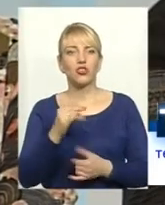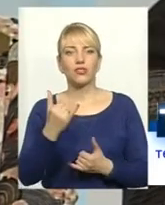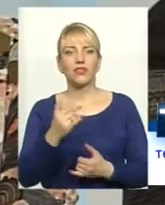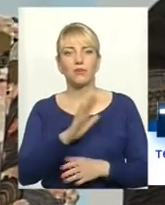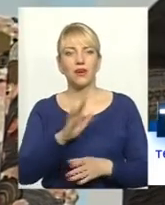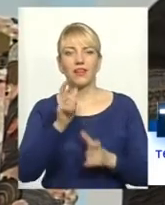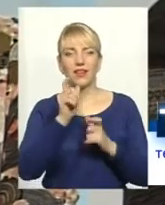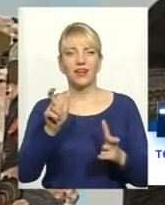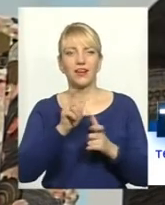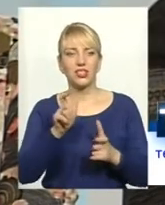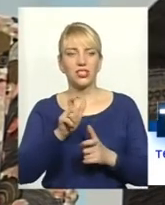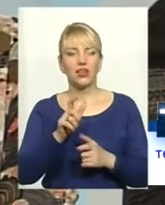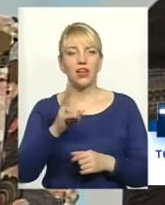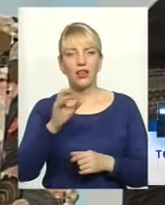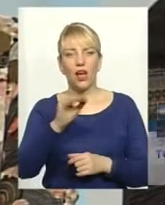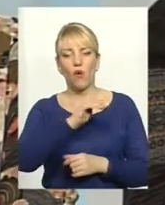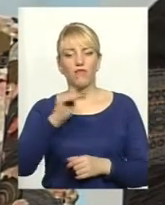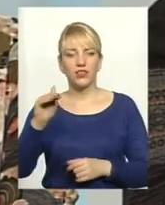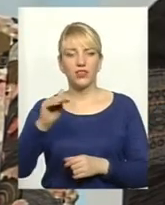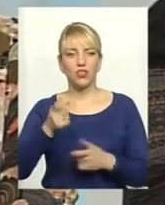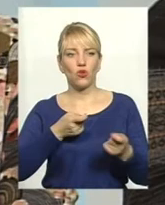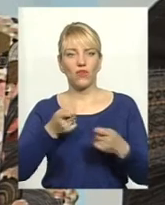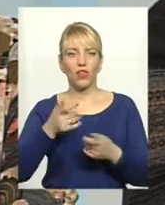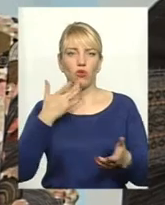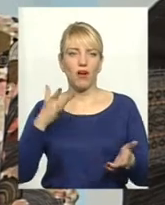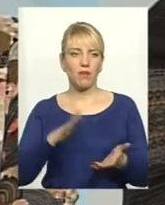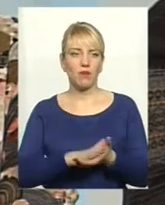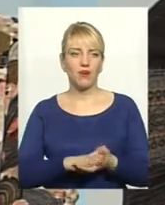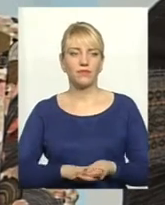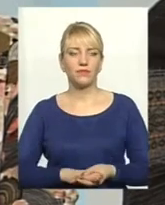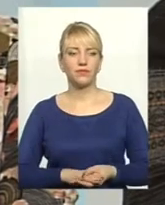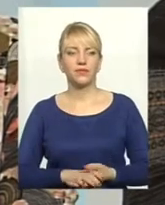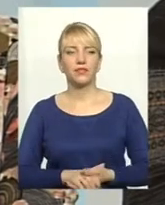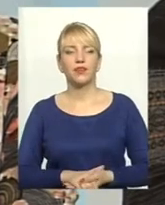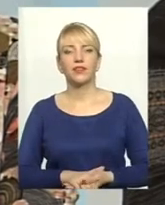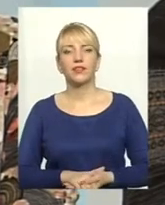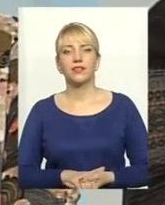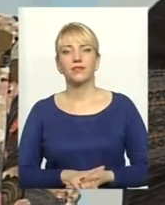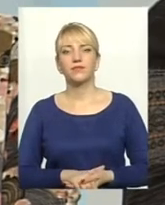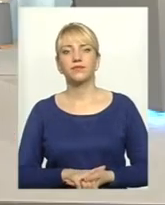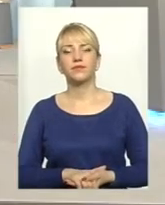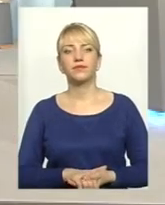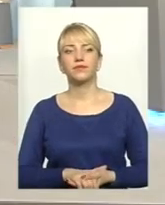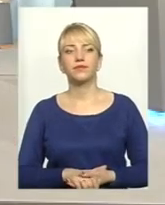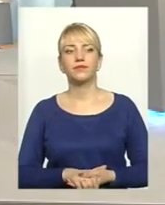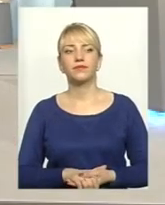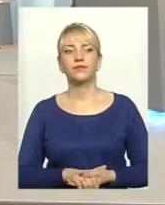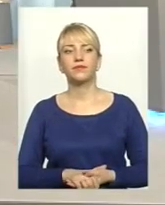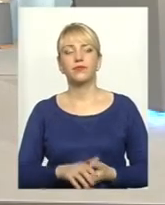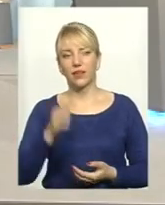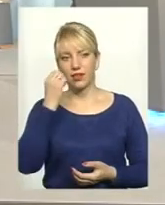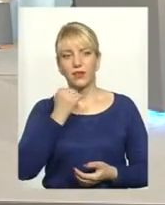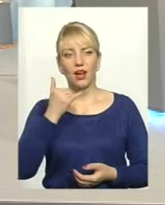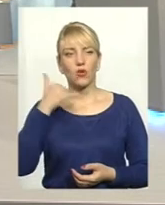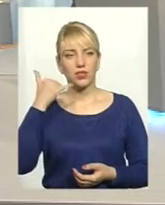не кричете на ці ціни ганьба? Я відповім, коли без змогу. Так, будь ласка, будь ласка. Все, дякуємо за дзвінок. Всього